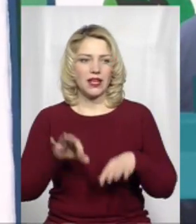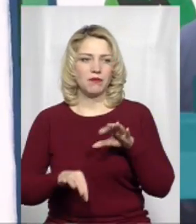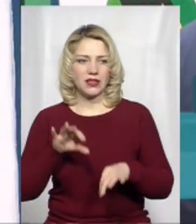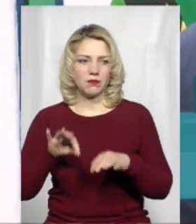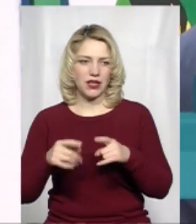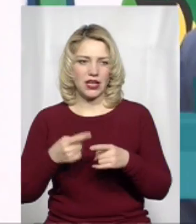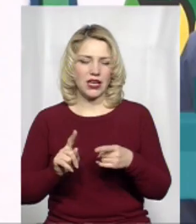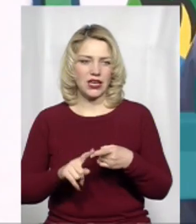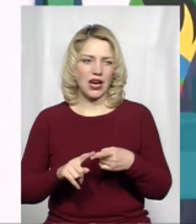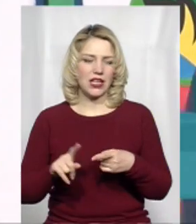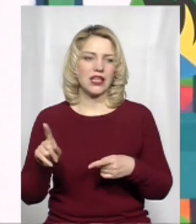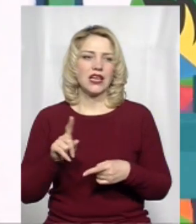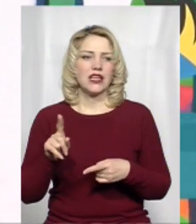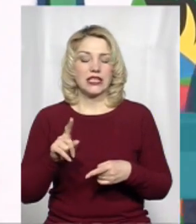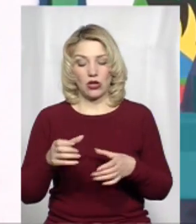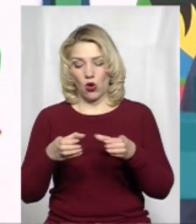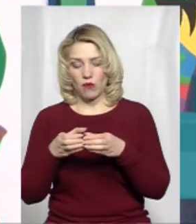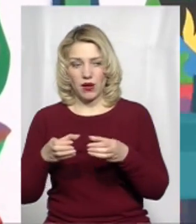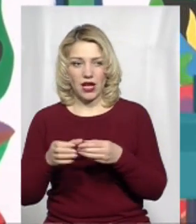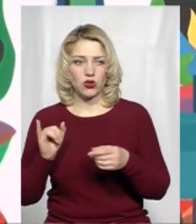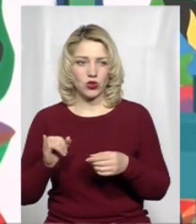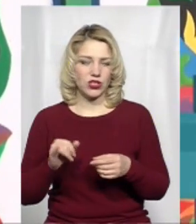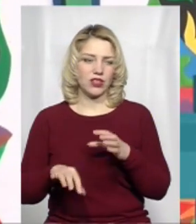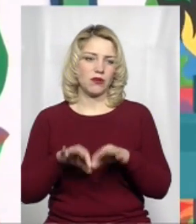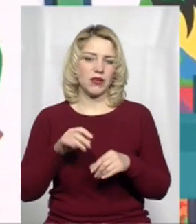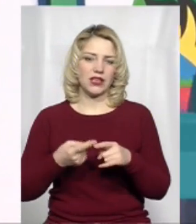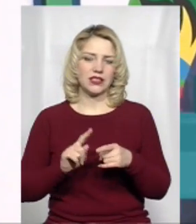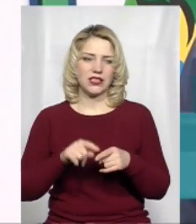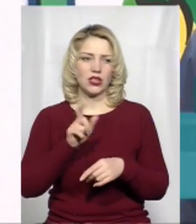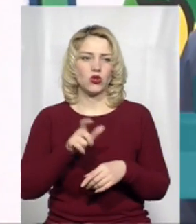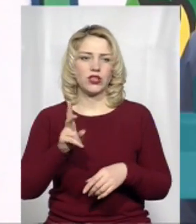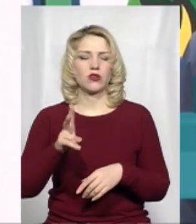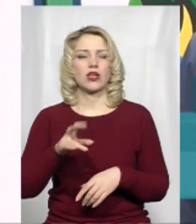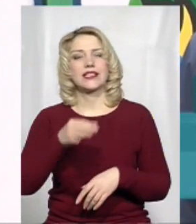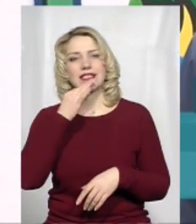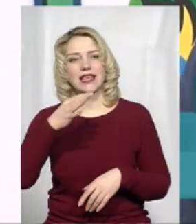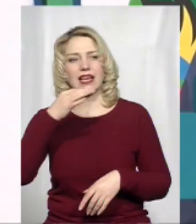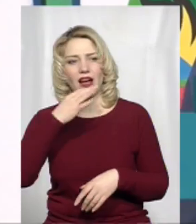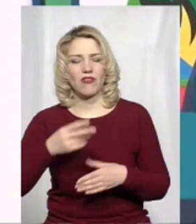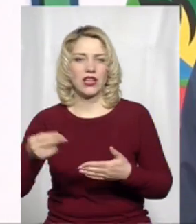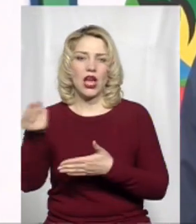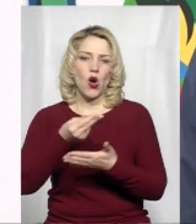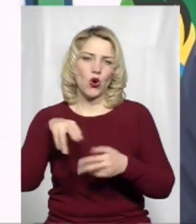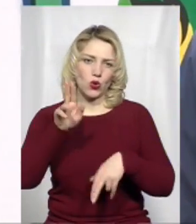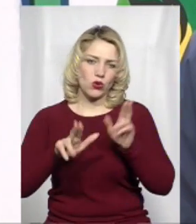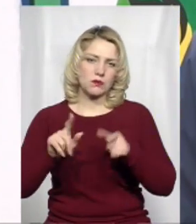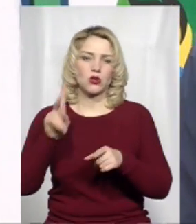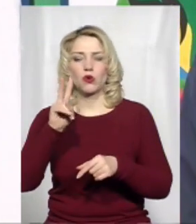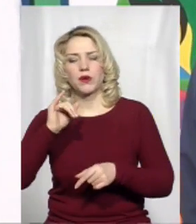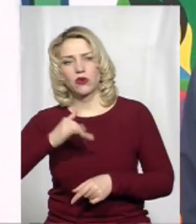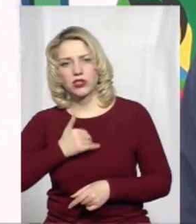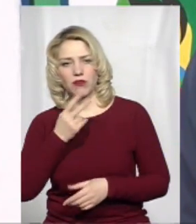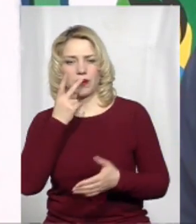тих людей, які цікавлять цей розпис, які хотіли б